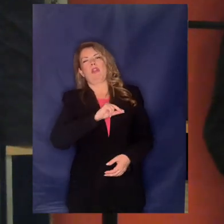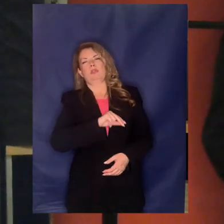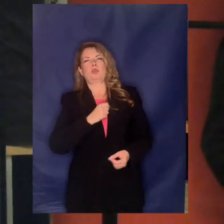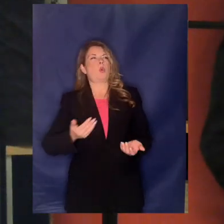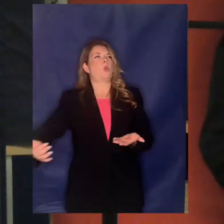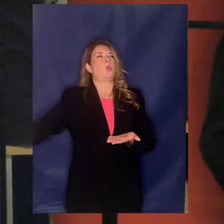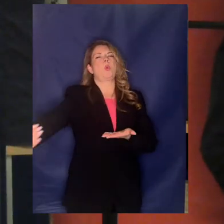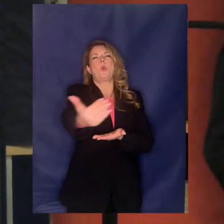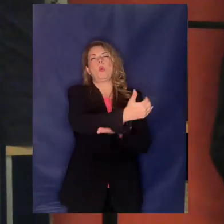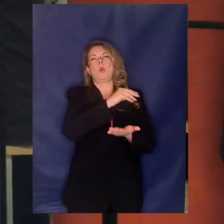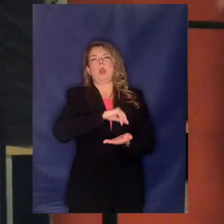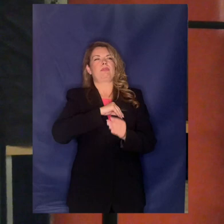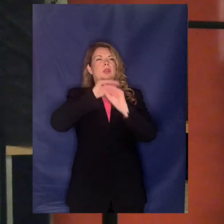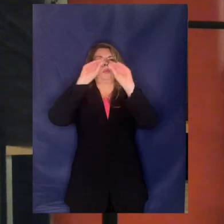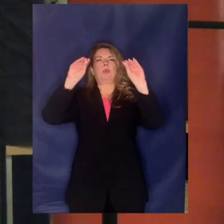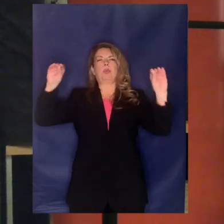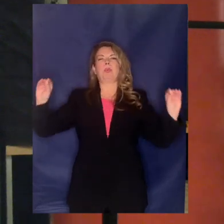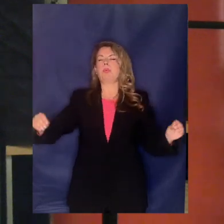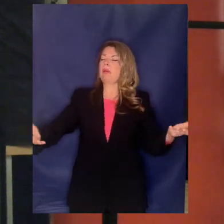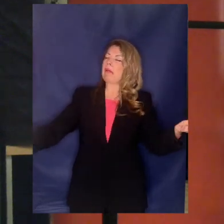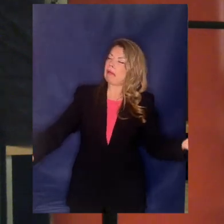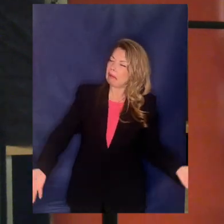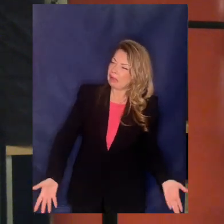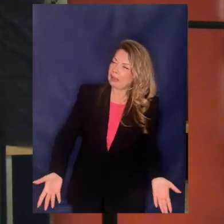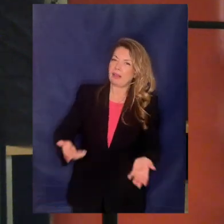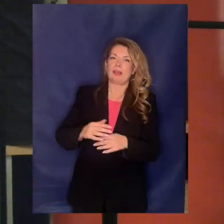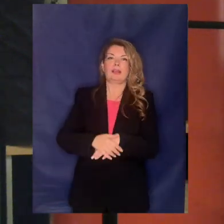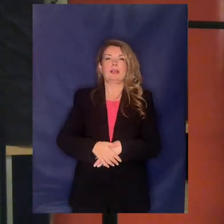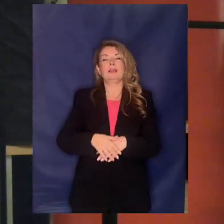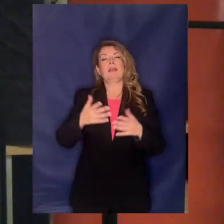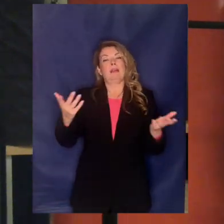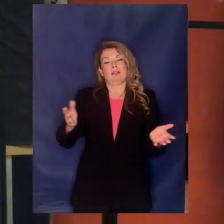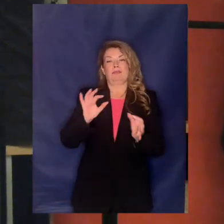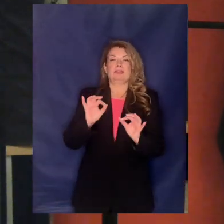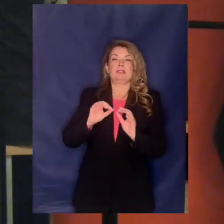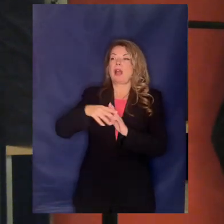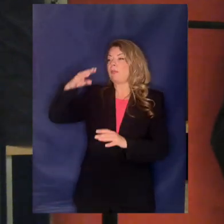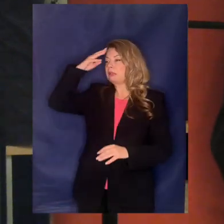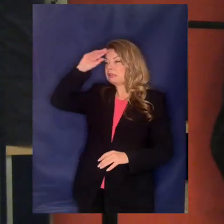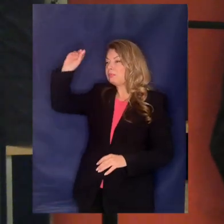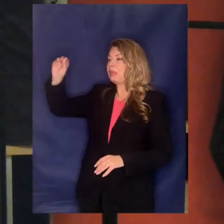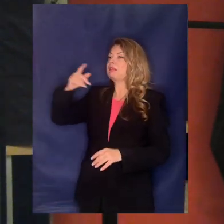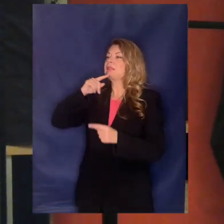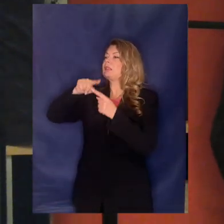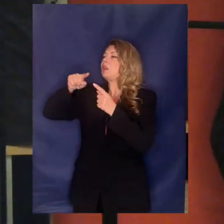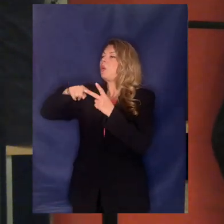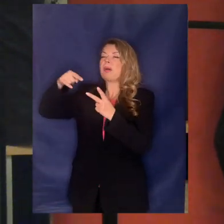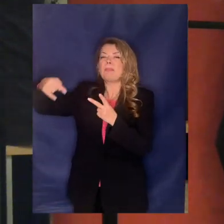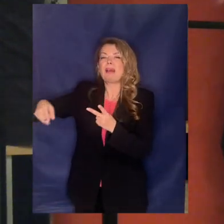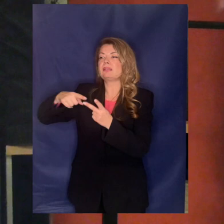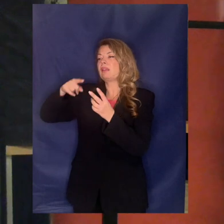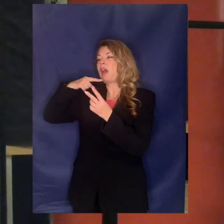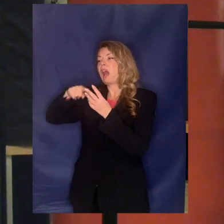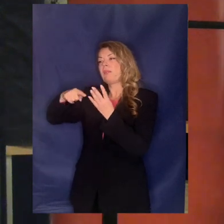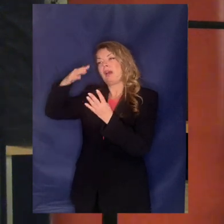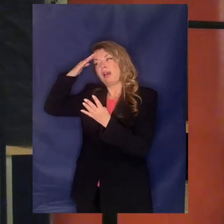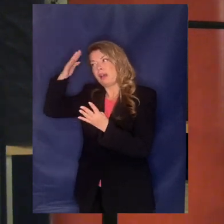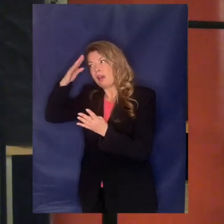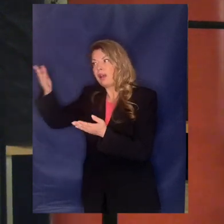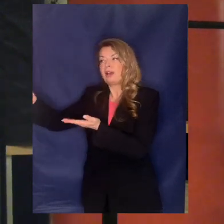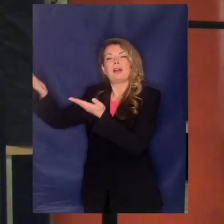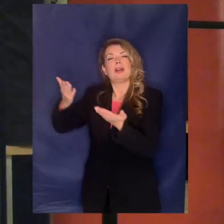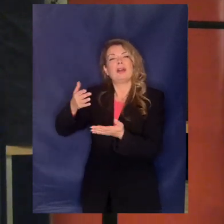Άρα, τι έχεις Γιάννη, είχα πάντα Καλημέρα να πει ο Αλέξης Τσίπρας, ο Χρήσος Γιαννούλης, ο Νίκος Παπάς Καλώς ήθελα το κύριο Μηθριδάτη